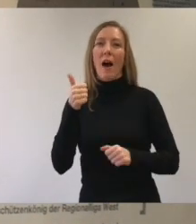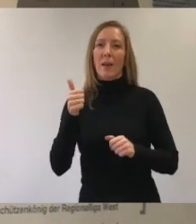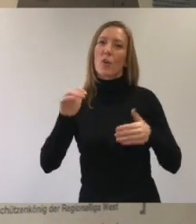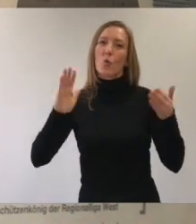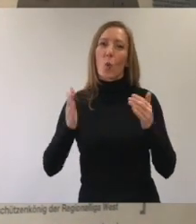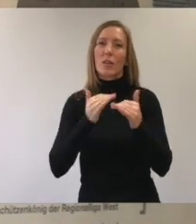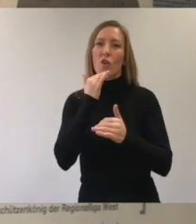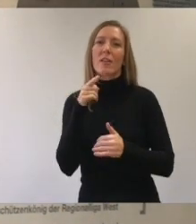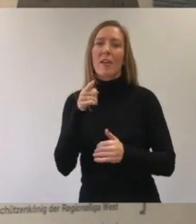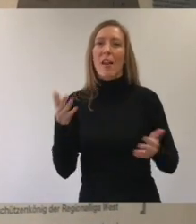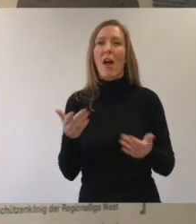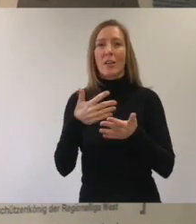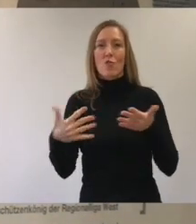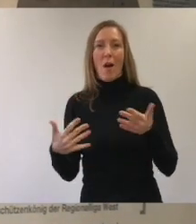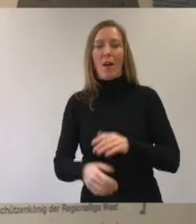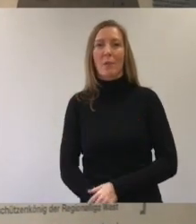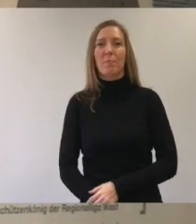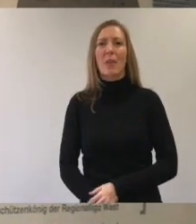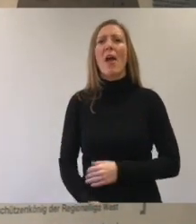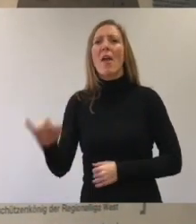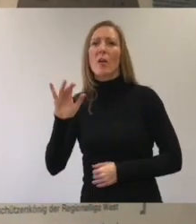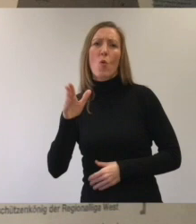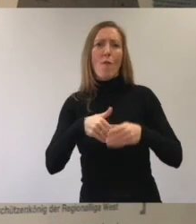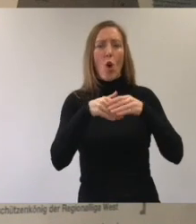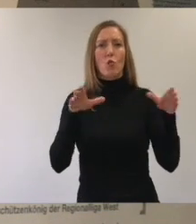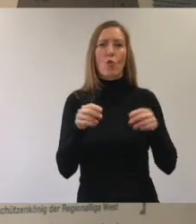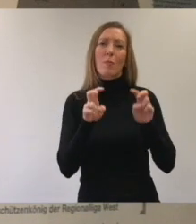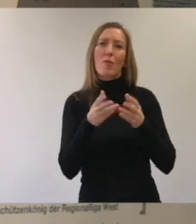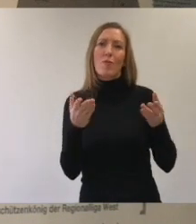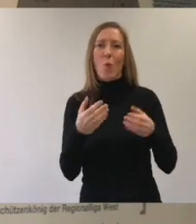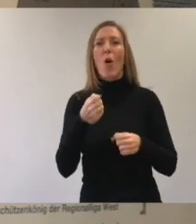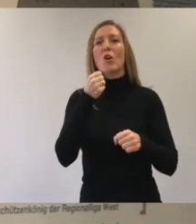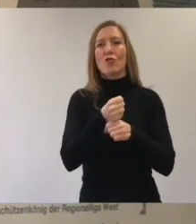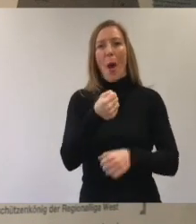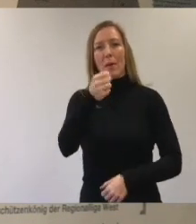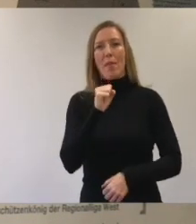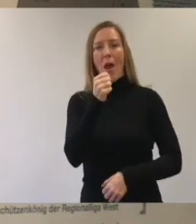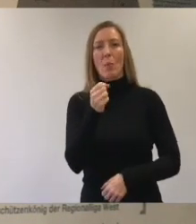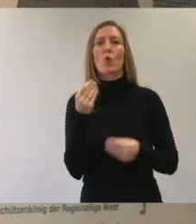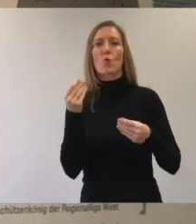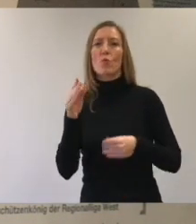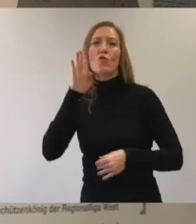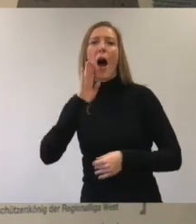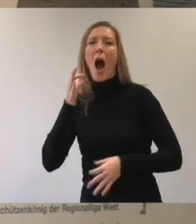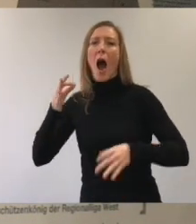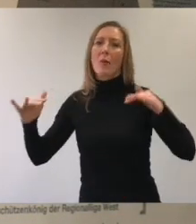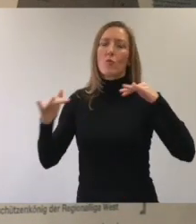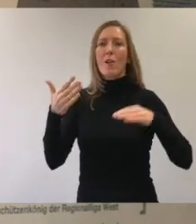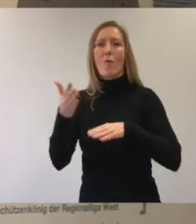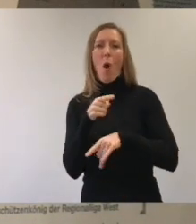Sprache. Ingo sitzt mit seinen Freunden in der Stammkneipe. Hier treffen sie sich vor jedem Heimspiel.